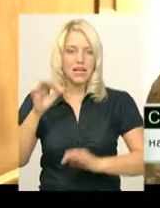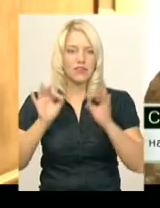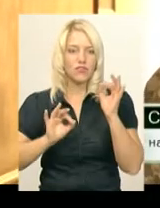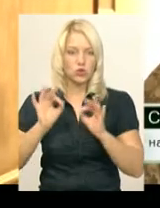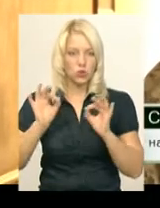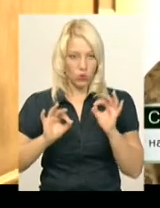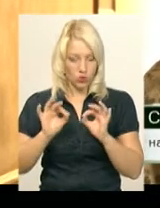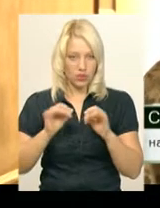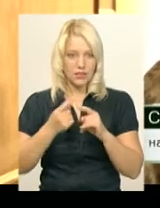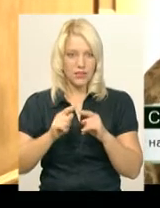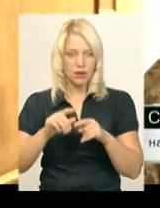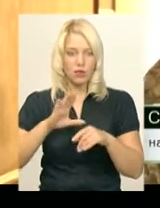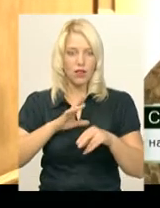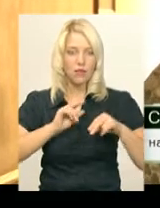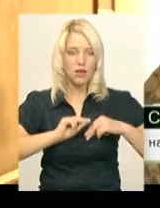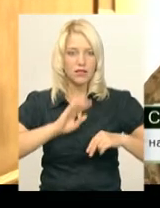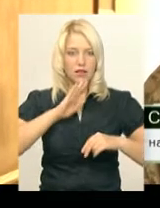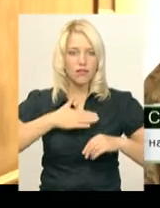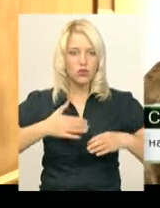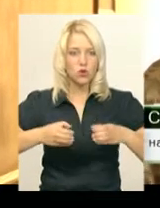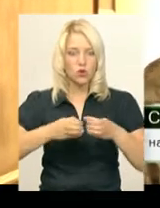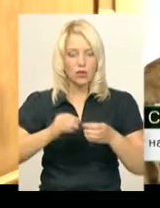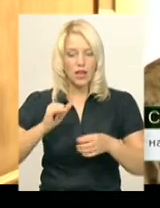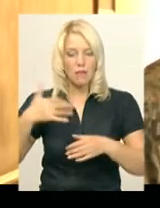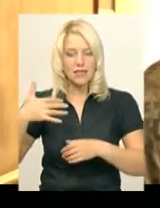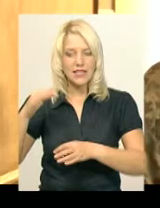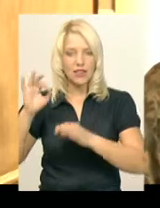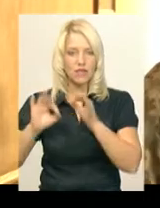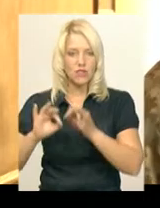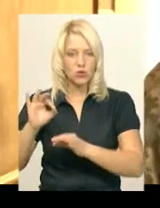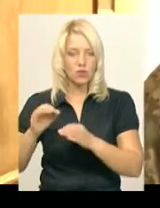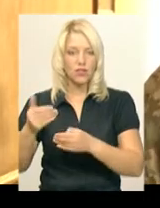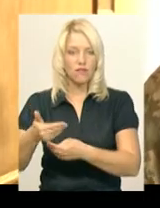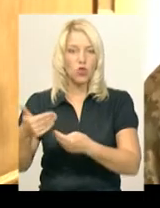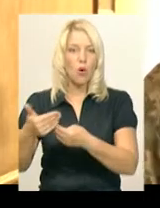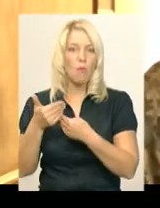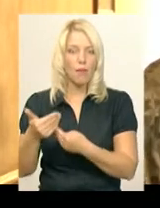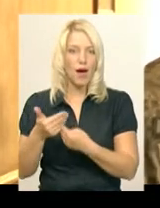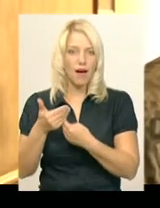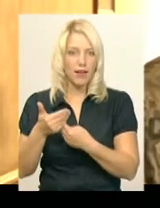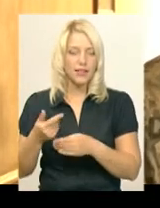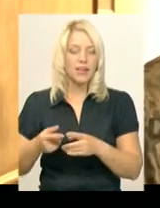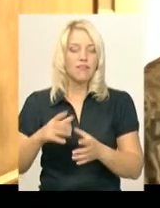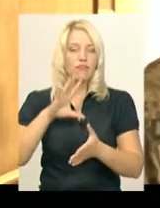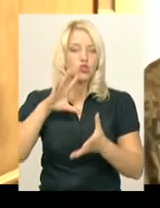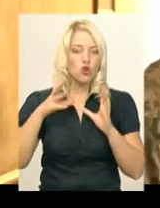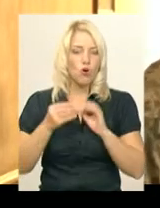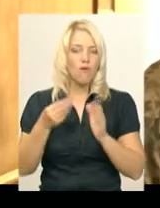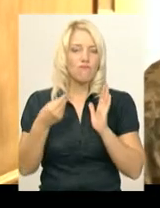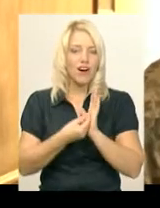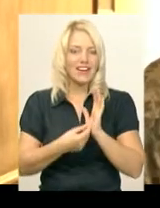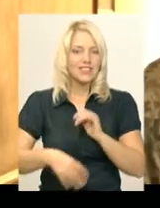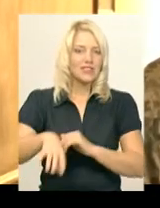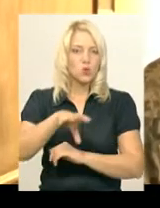це була праця нашого колективу, 50 відсотків нам допомагали. Всього вартість всіх робіт, які